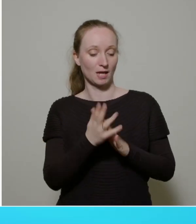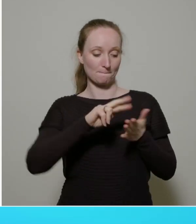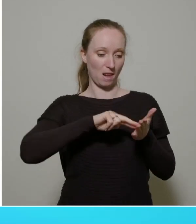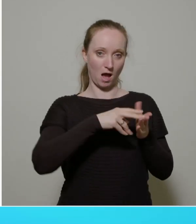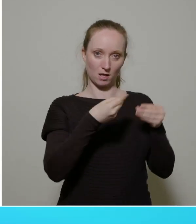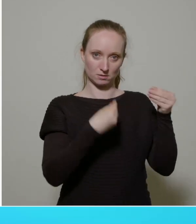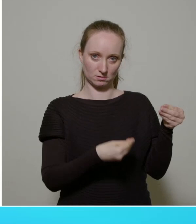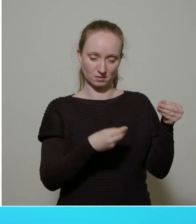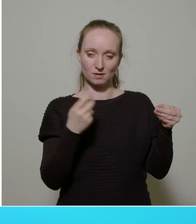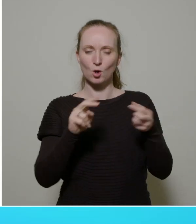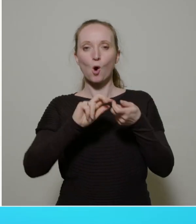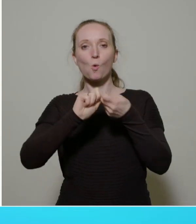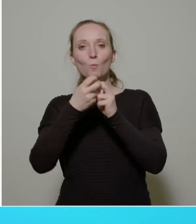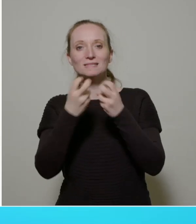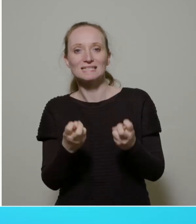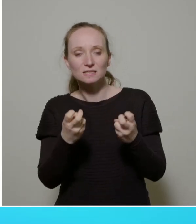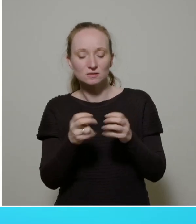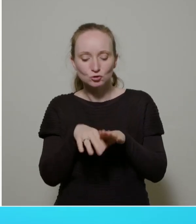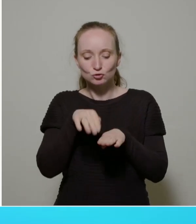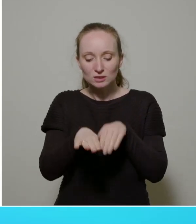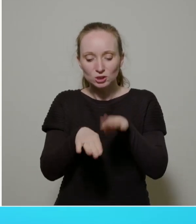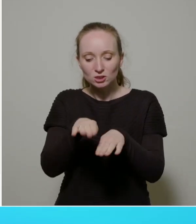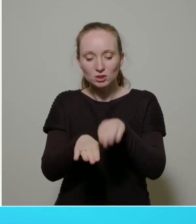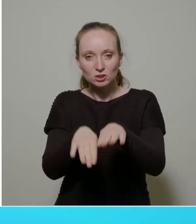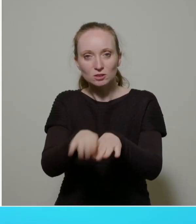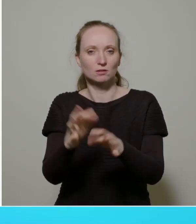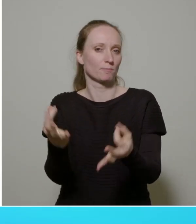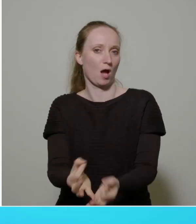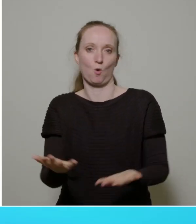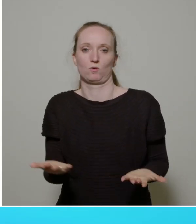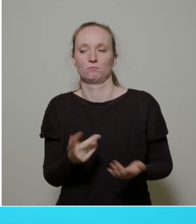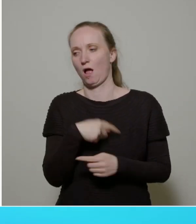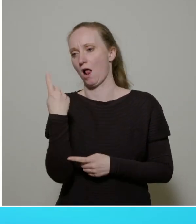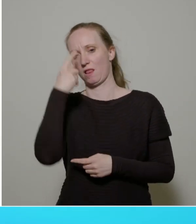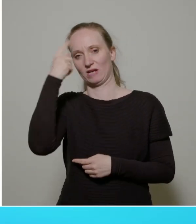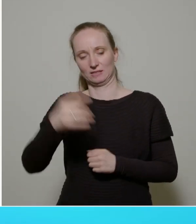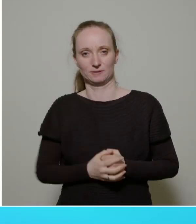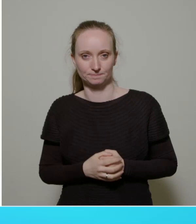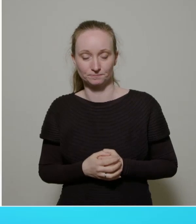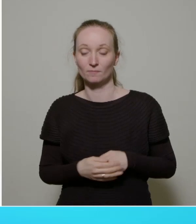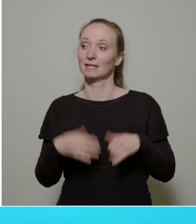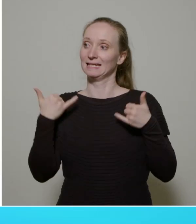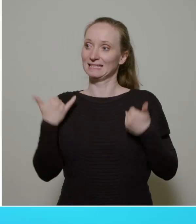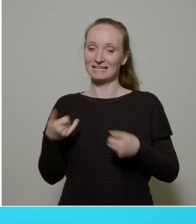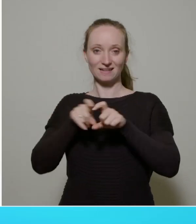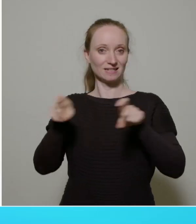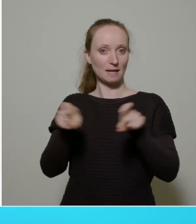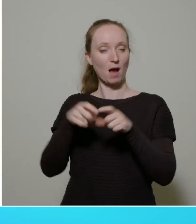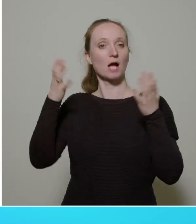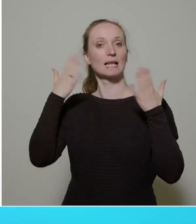Umsetzung, die ist kleinteilig. Beim Thema Klima, da gibt es immer irgendwie so die Illusion,